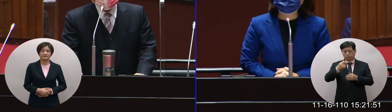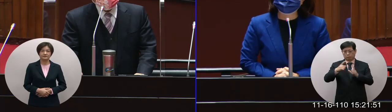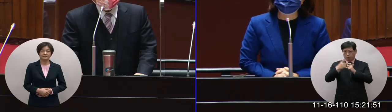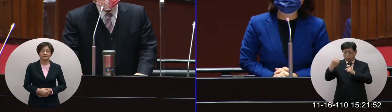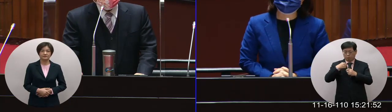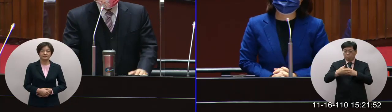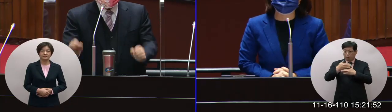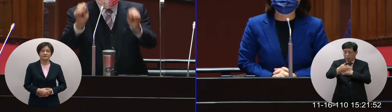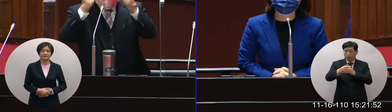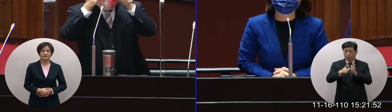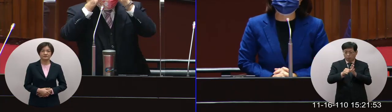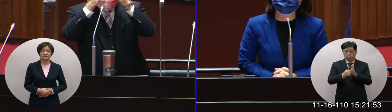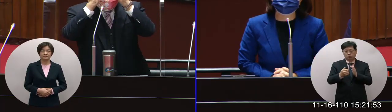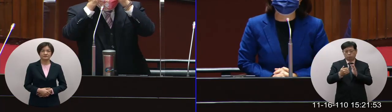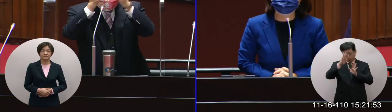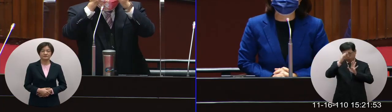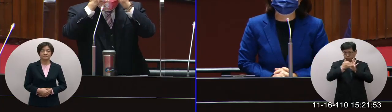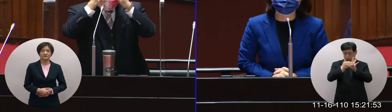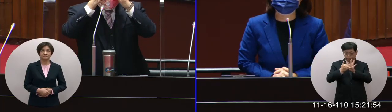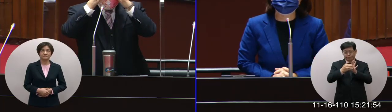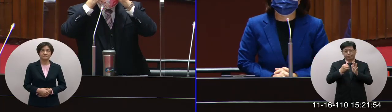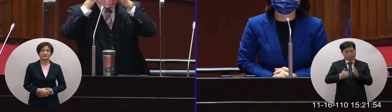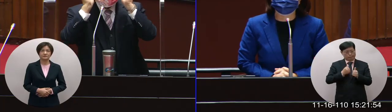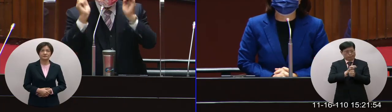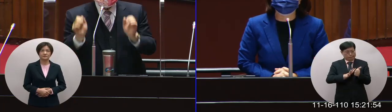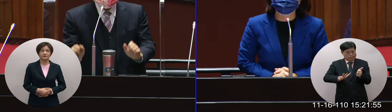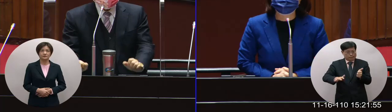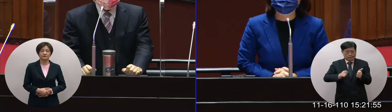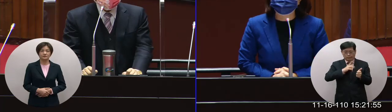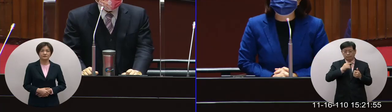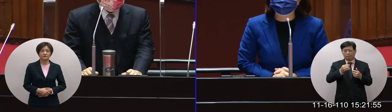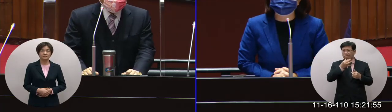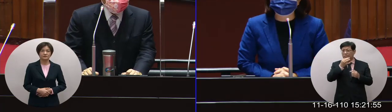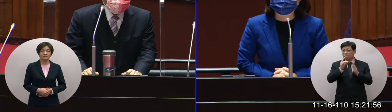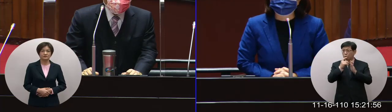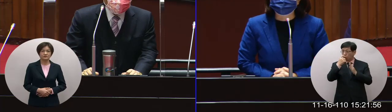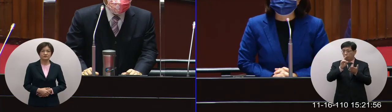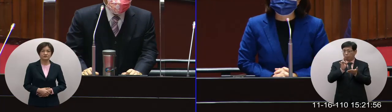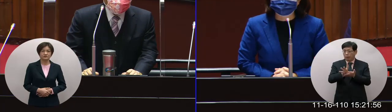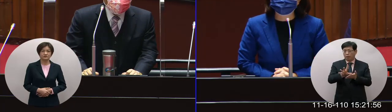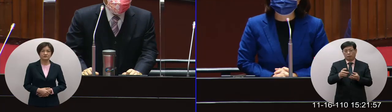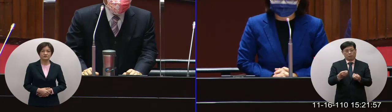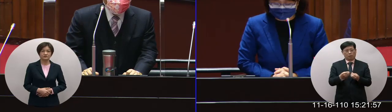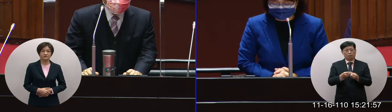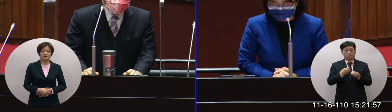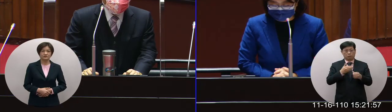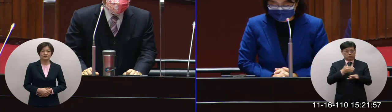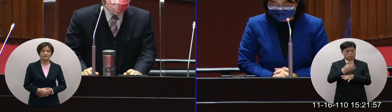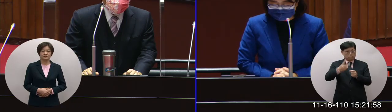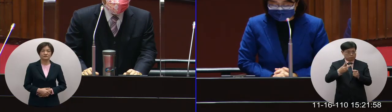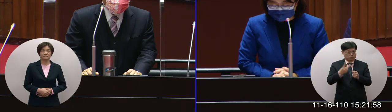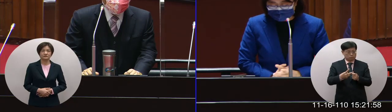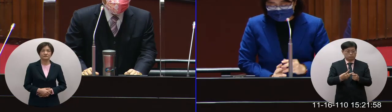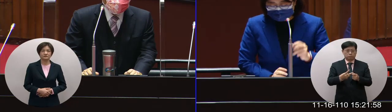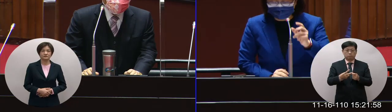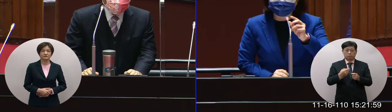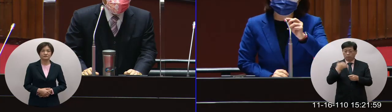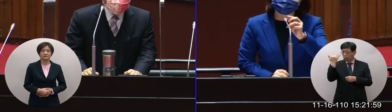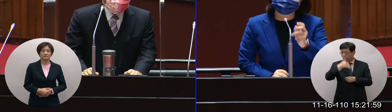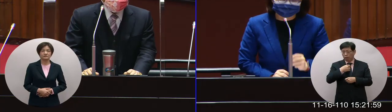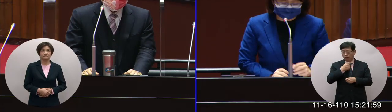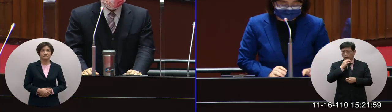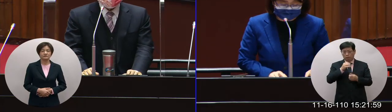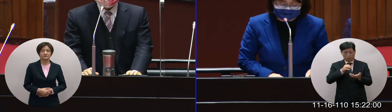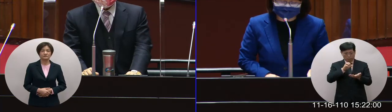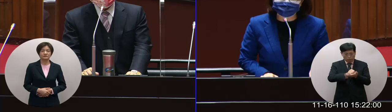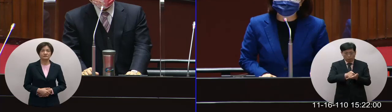那當然是為了防疫的需要但造成的真的就是在除疾的部分很多人就超過兩年然後便必須在